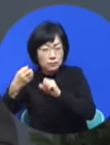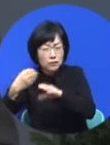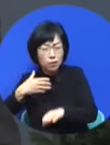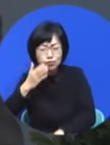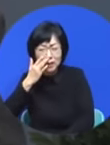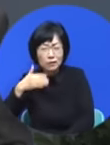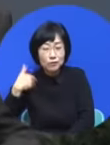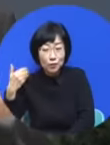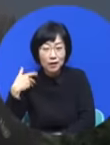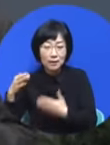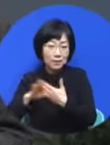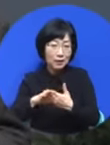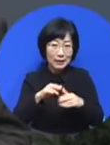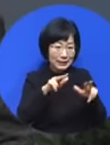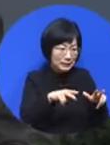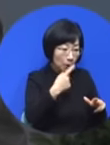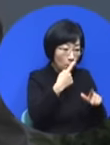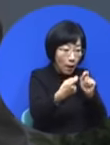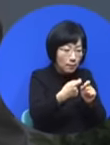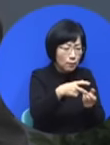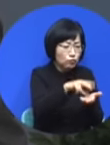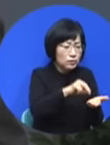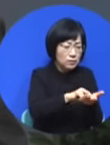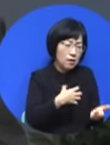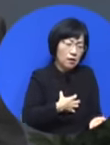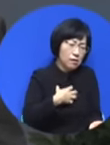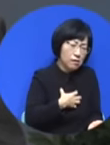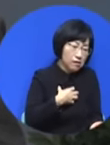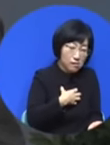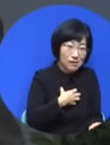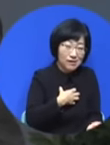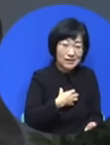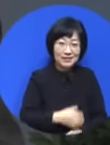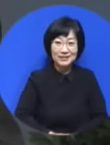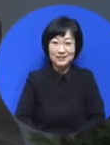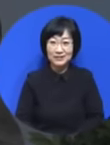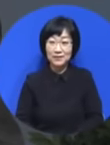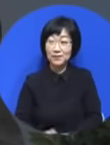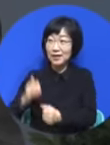그리고 아까 나온 대로 말씀을 미리 보게 됩니다.